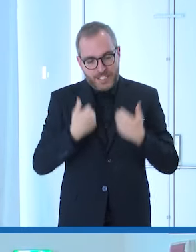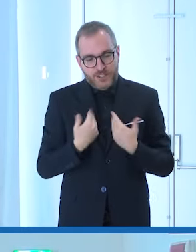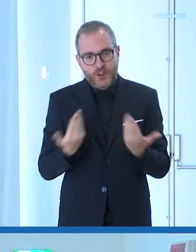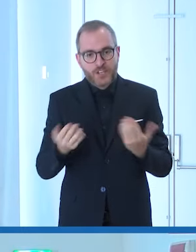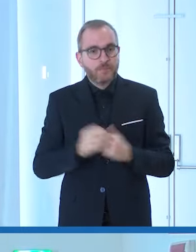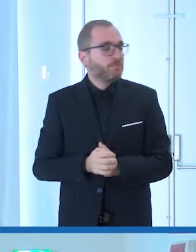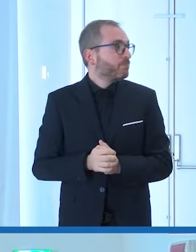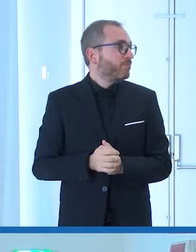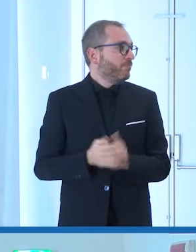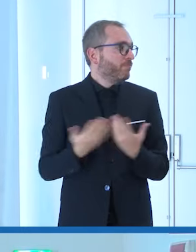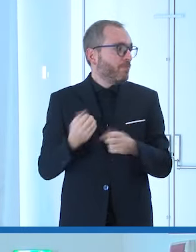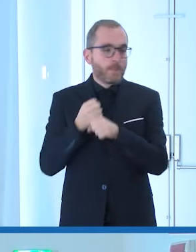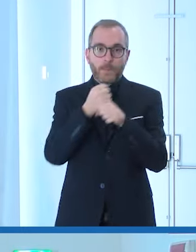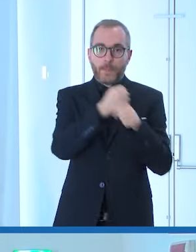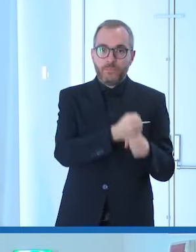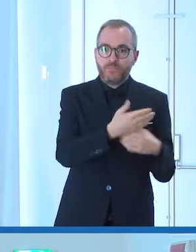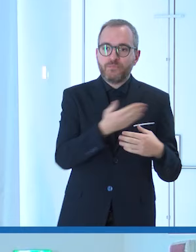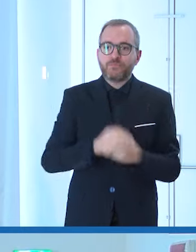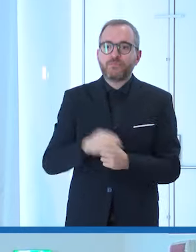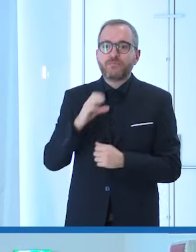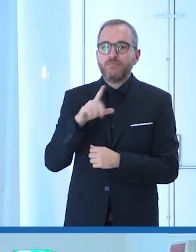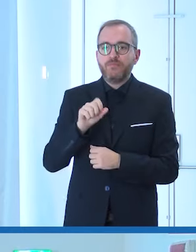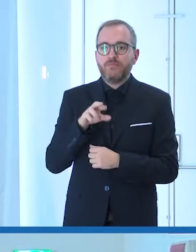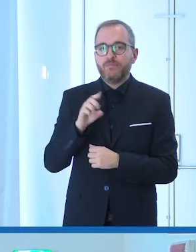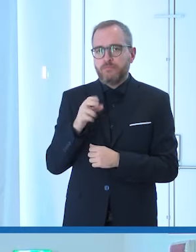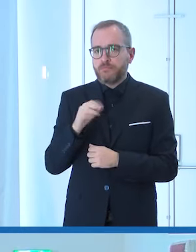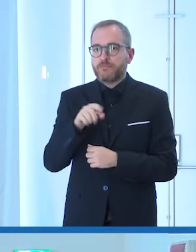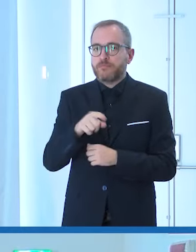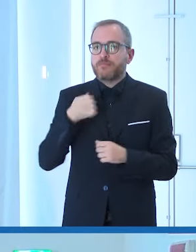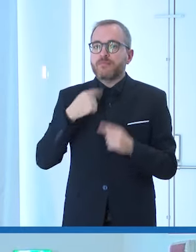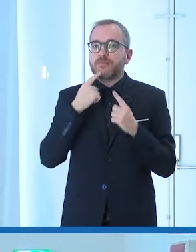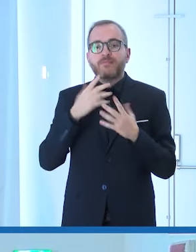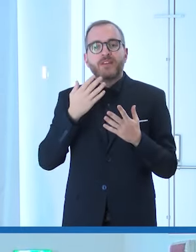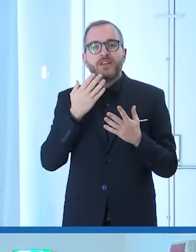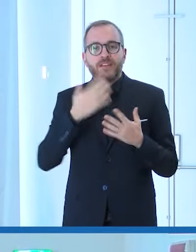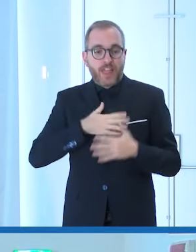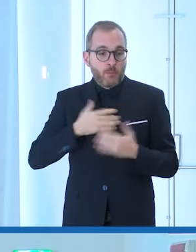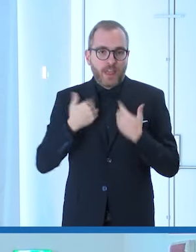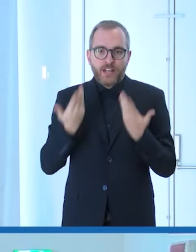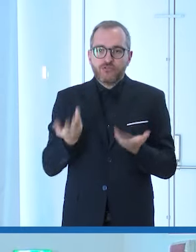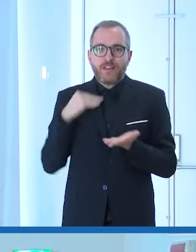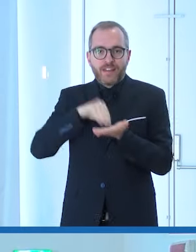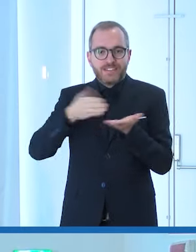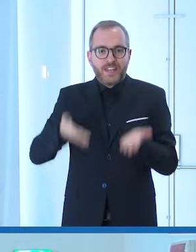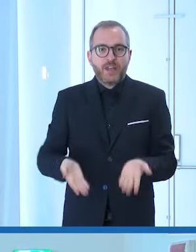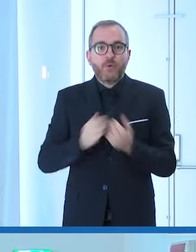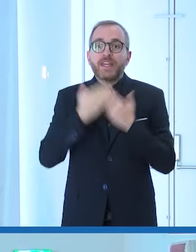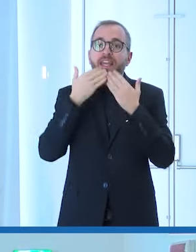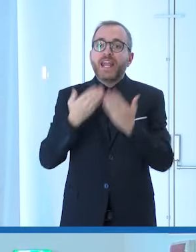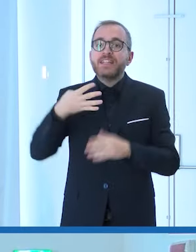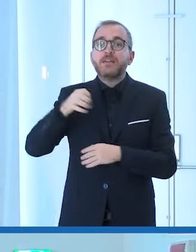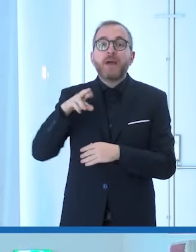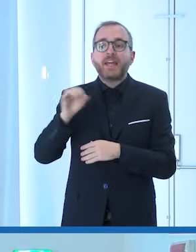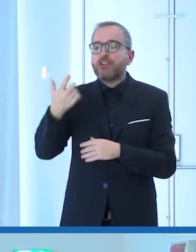Ok, eccoci qua. Grazie Nico, per me è un piacere davvero, è un piacere e un onore essere qua con voi. Fra l'altro ringrazio Marcello perché ha